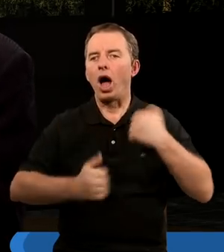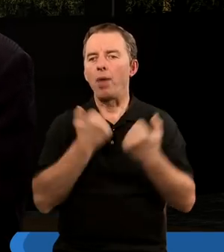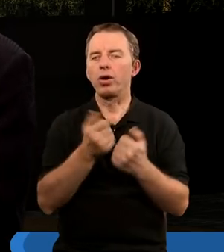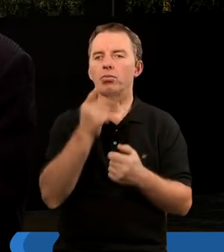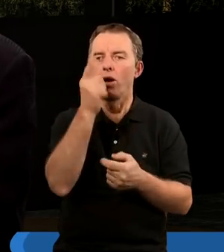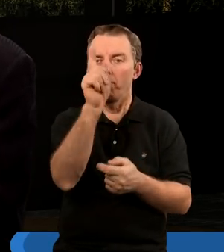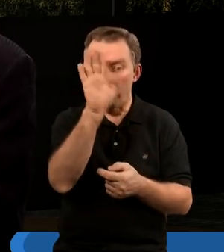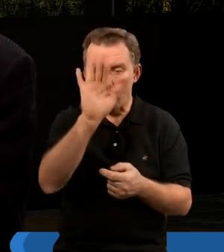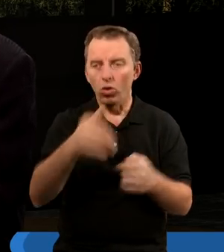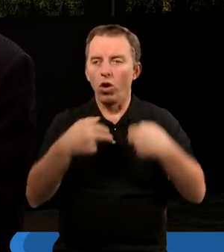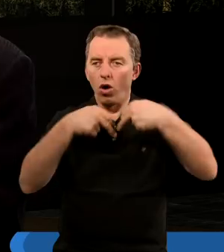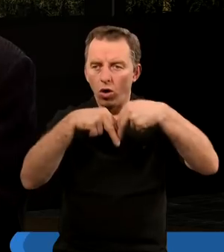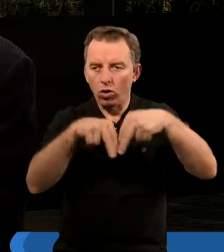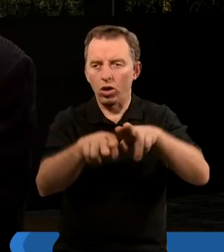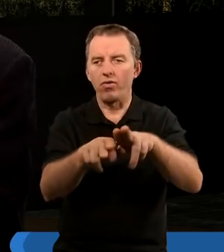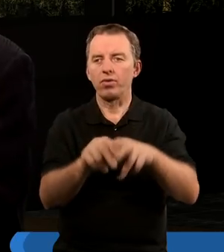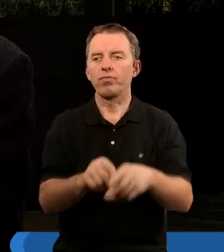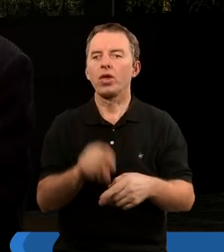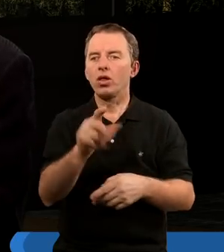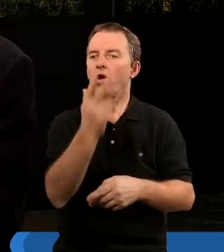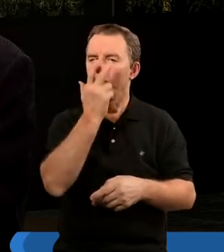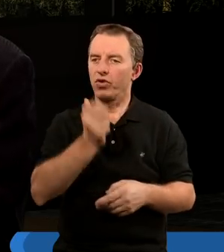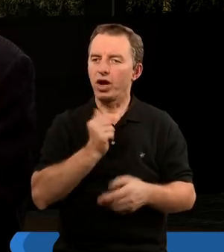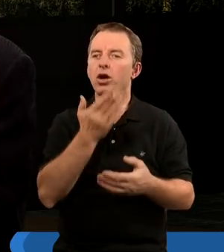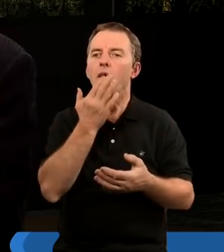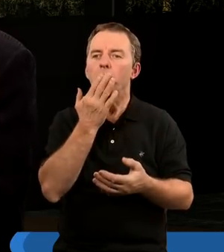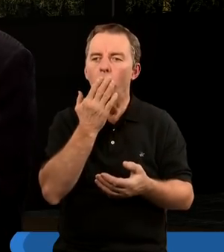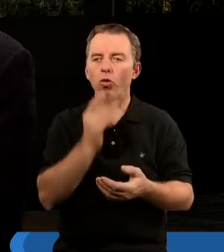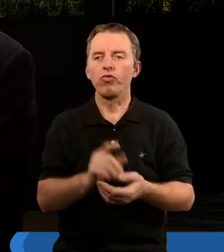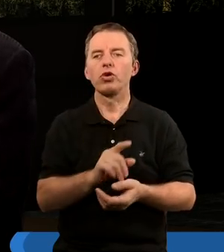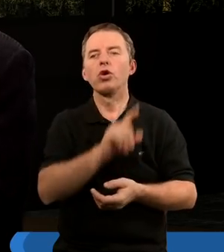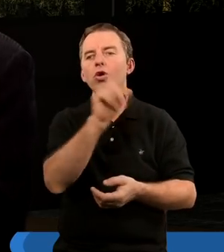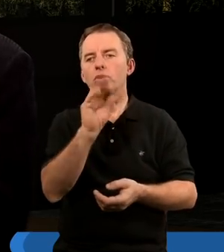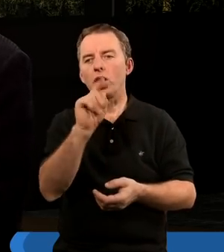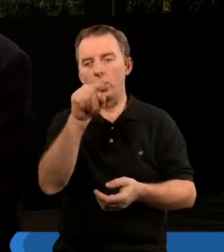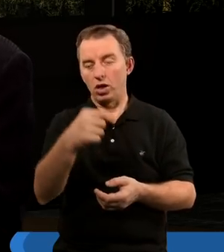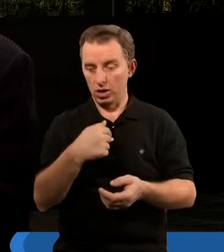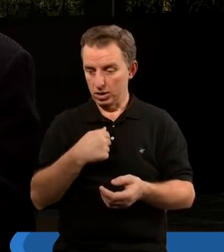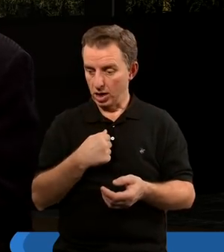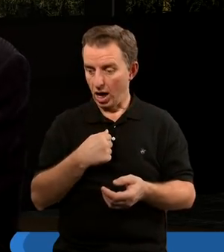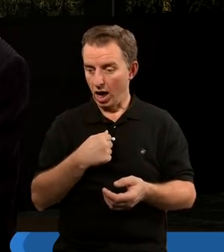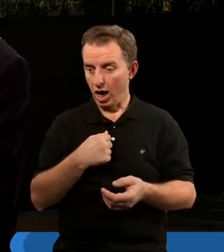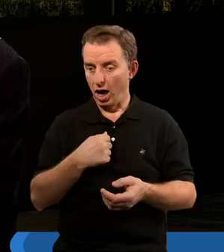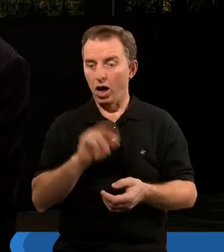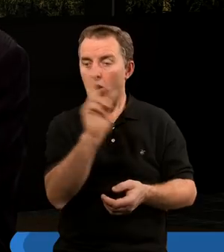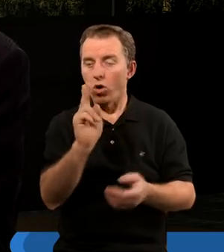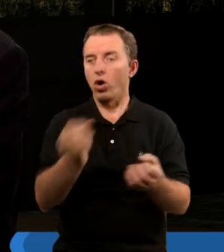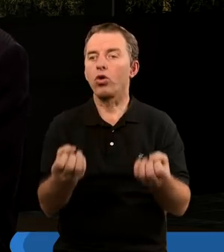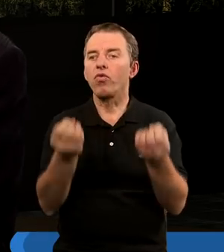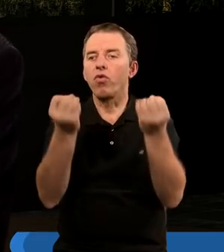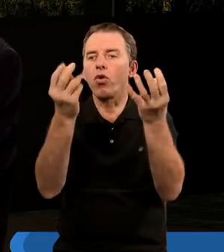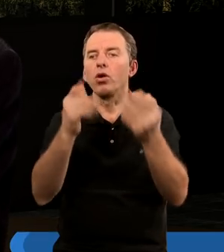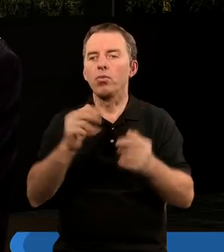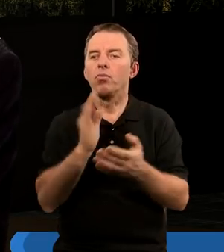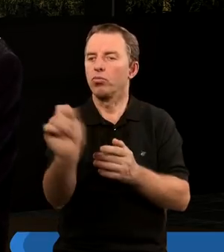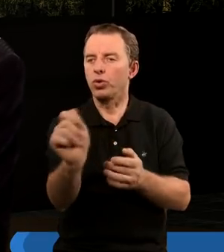Mu oddawali? Nie. Ten tekst wyraźnie mówi, że to, że ja stworzyłem kogoś, wzbudzi